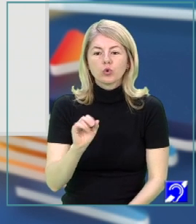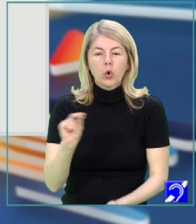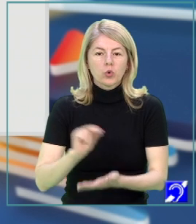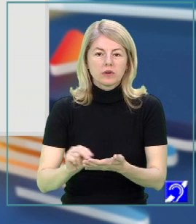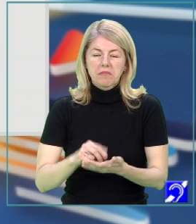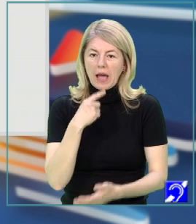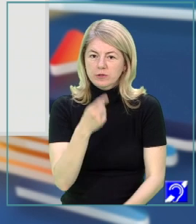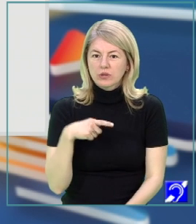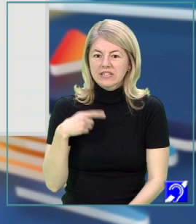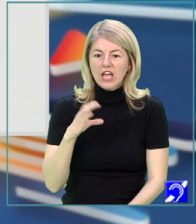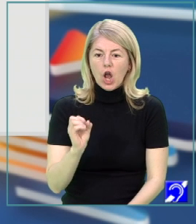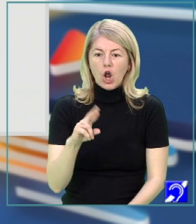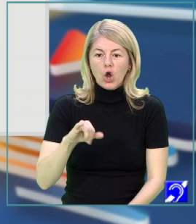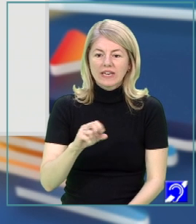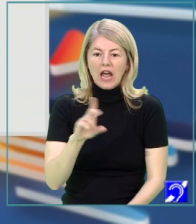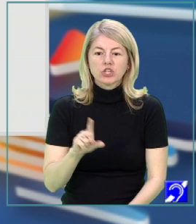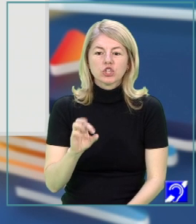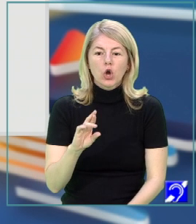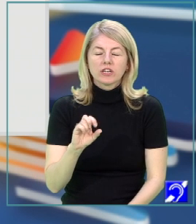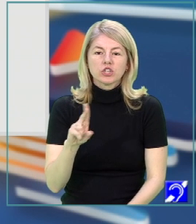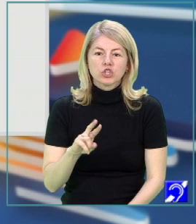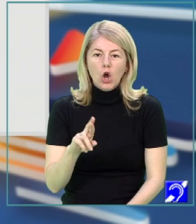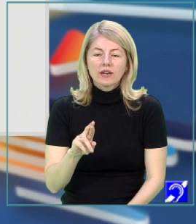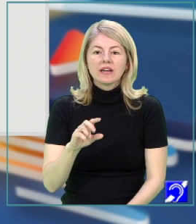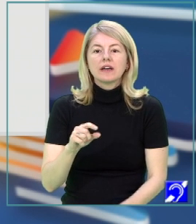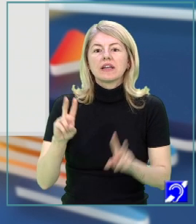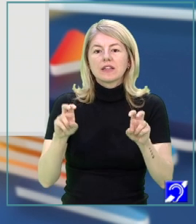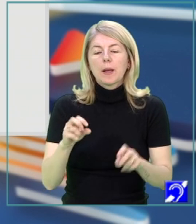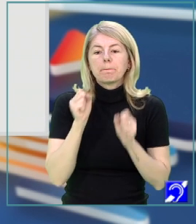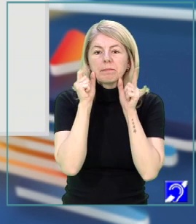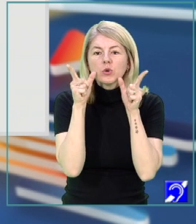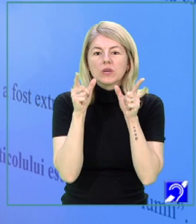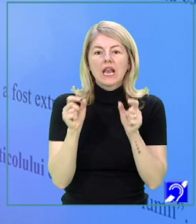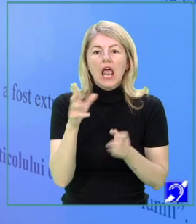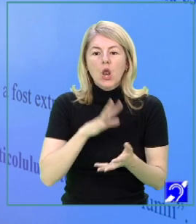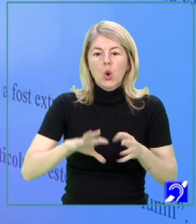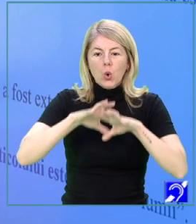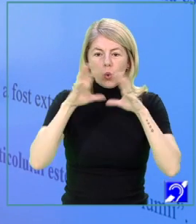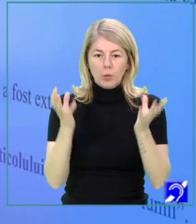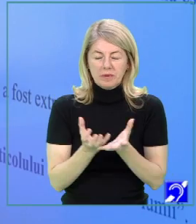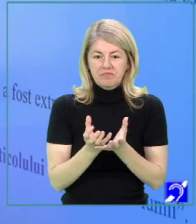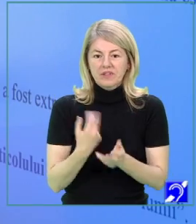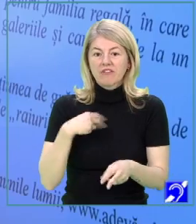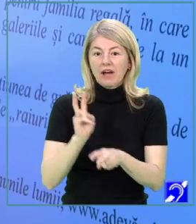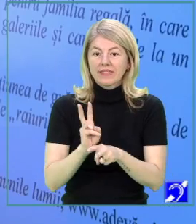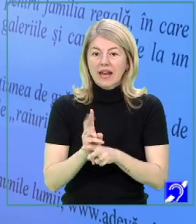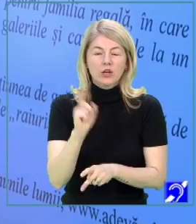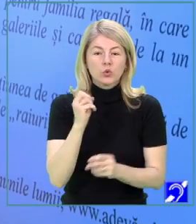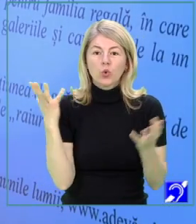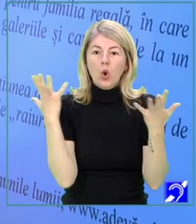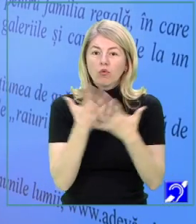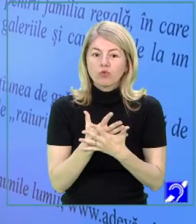am spus mai devreme, este Corina Zorzor, iar titlul articolului este Minunile Lumii. Vă atrag atenția aici, nu